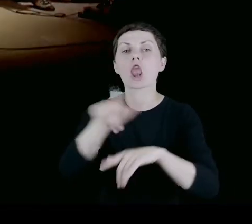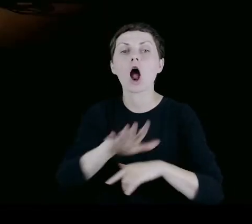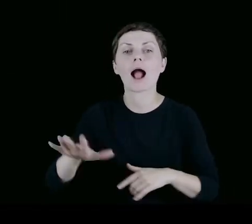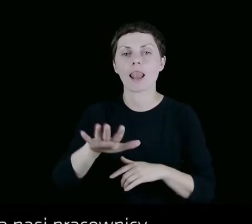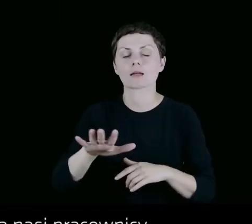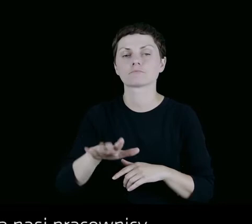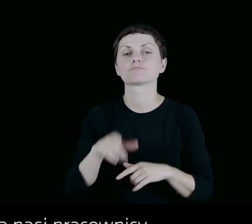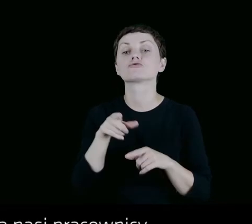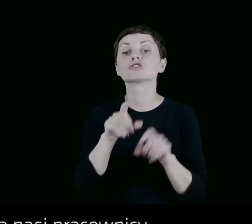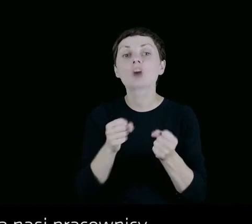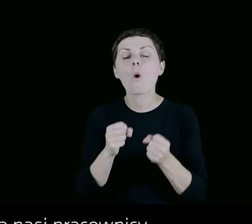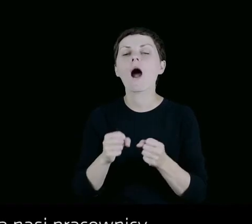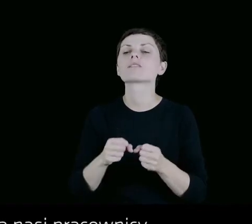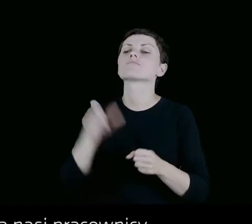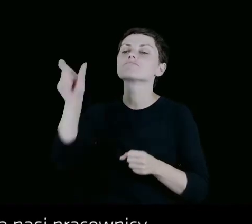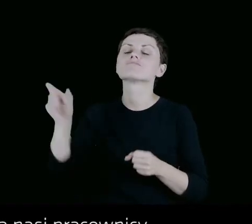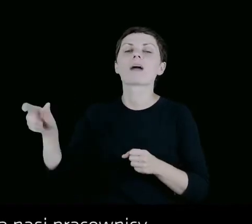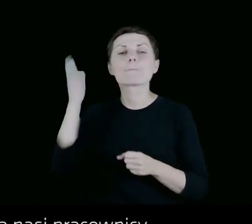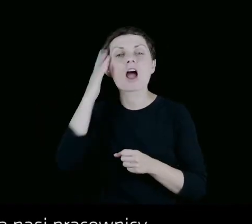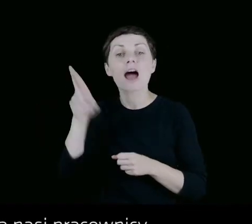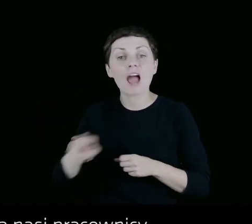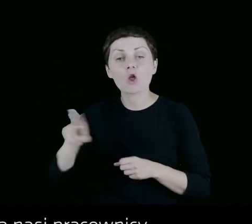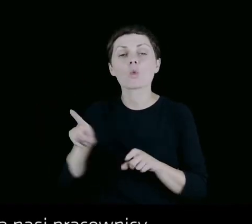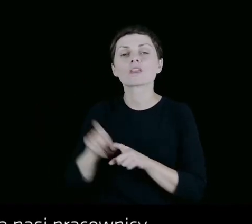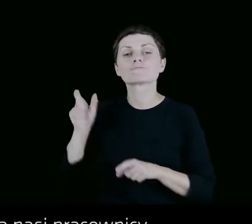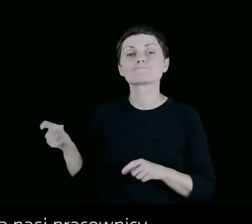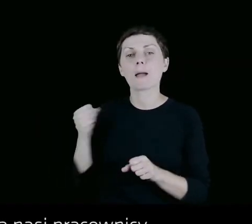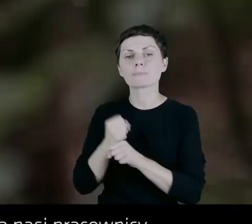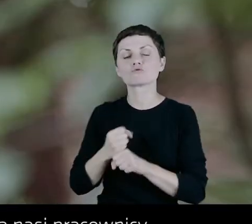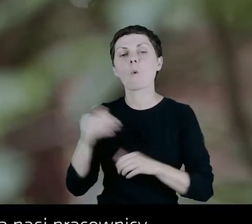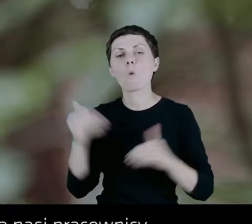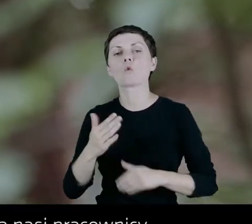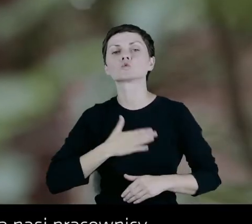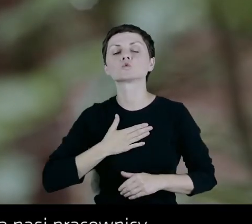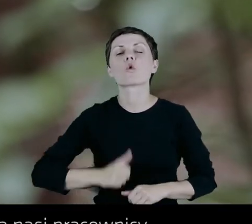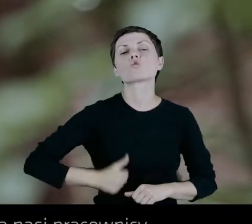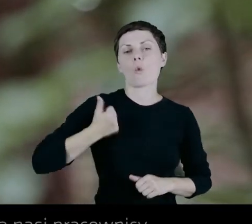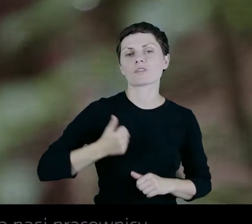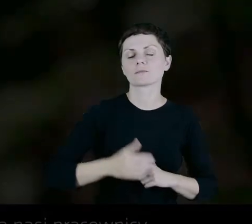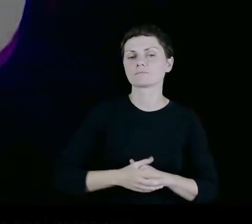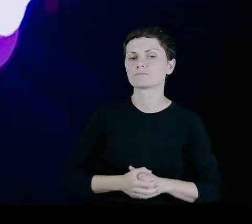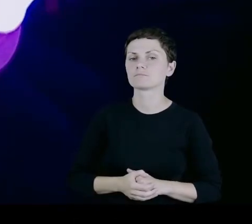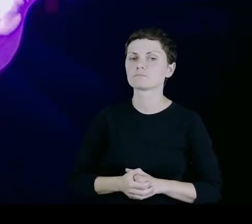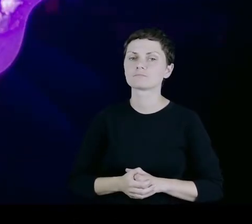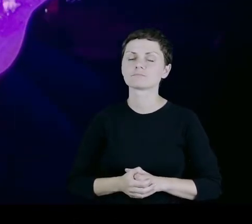lokalnych. Takie, z których dumny może być nasz region i takie, z którymi utożsamiają się nasi pracownicy.